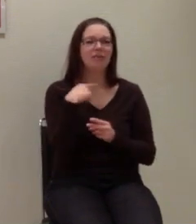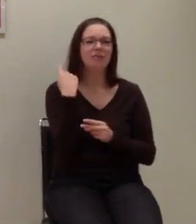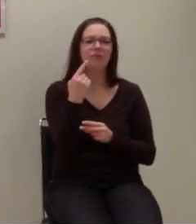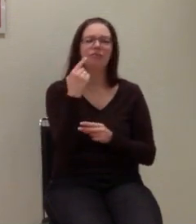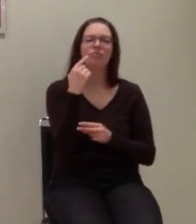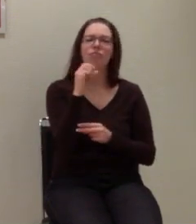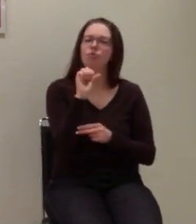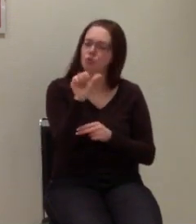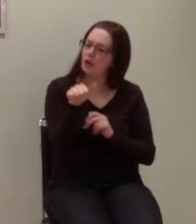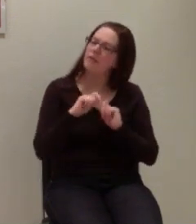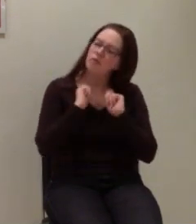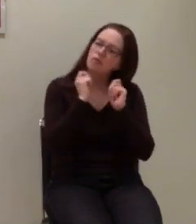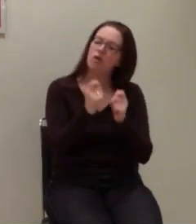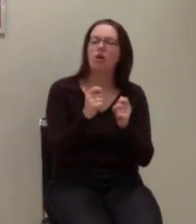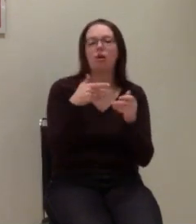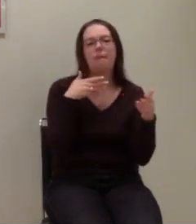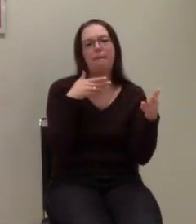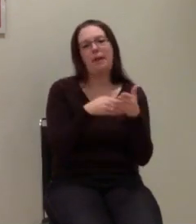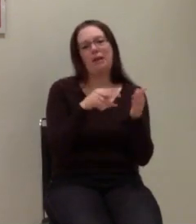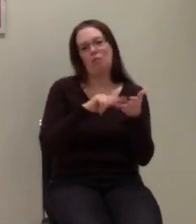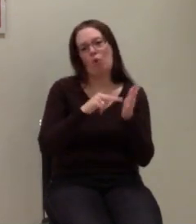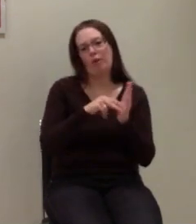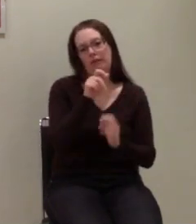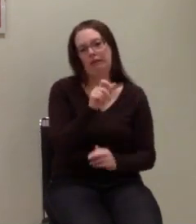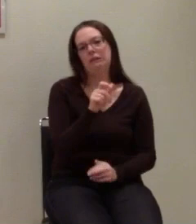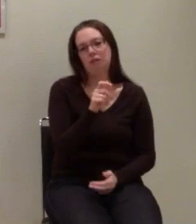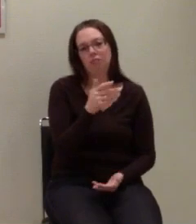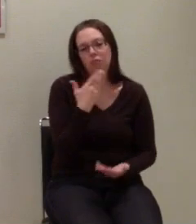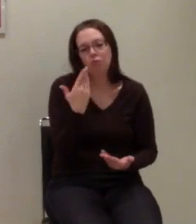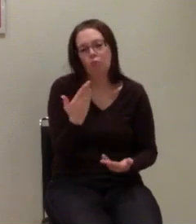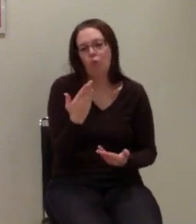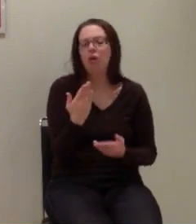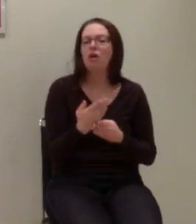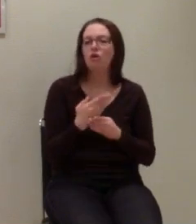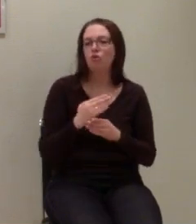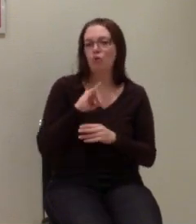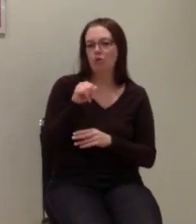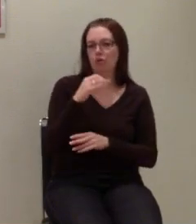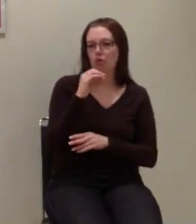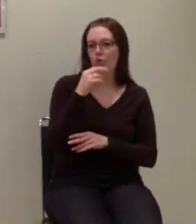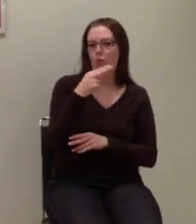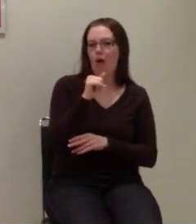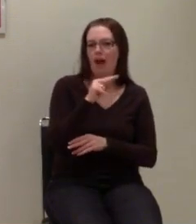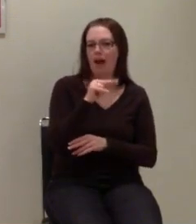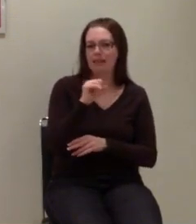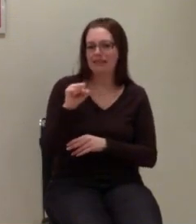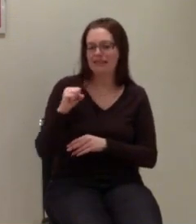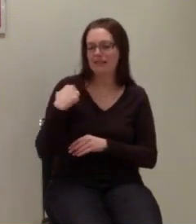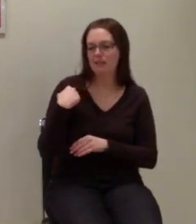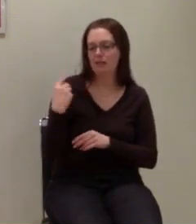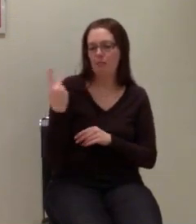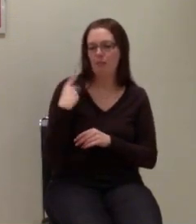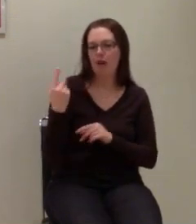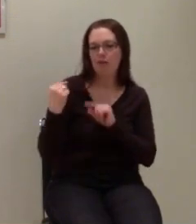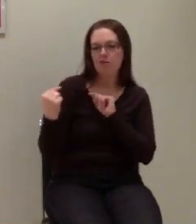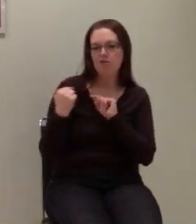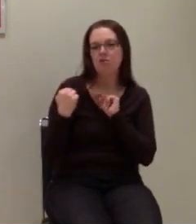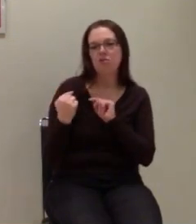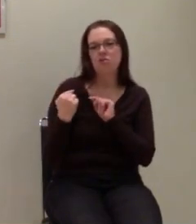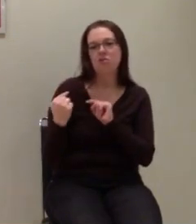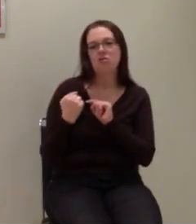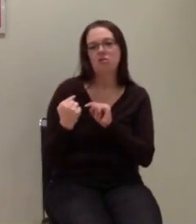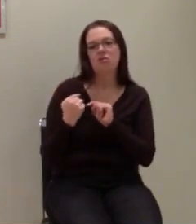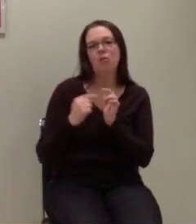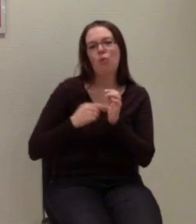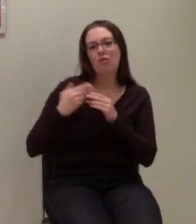das genannt hatten am Anfang, Johannes und ich hatten auch lange darüber diskutiert, weil wir wurden halt von Ort zu Ort nebeneinander und